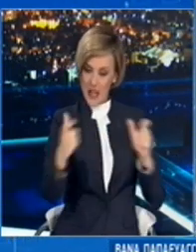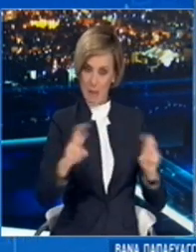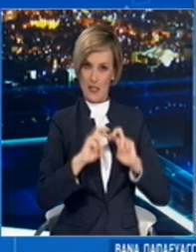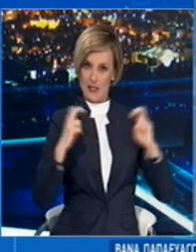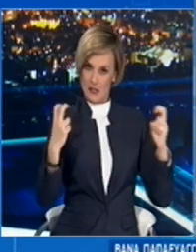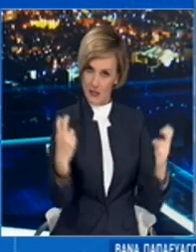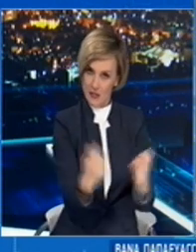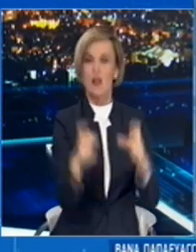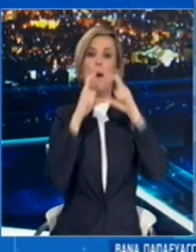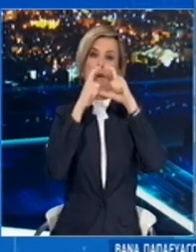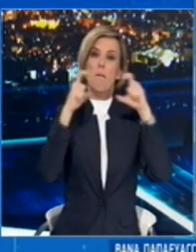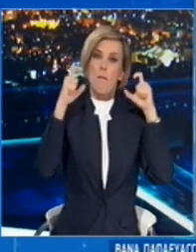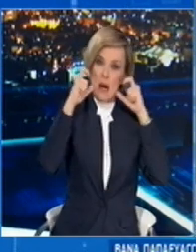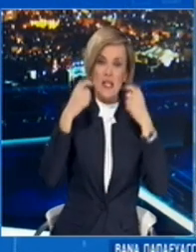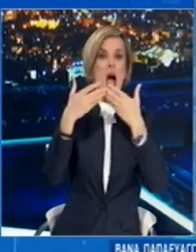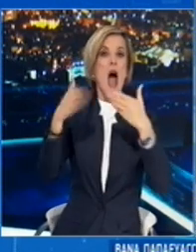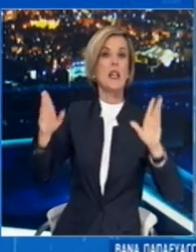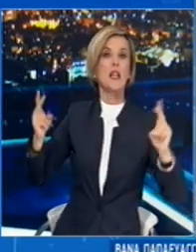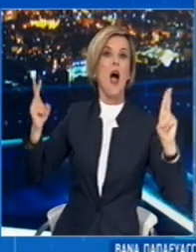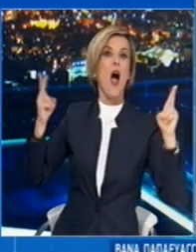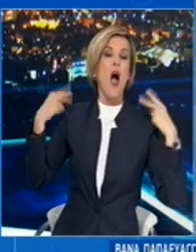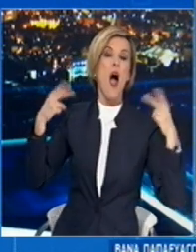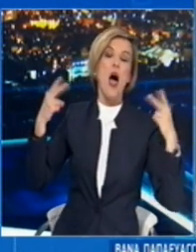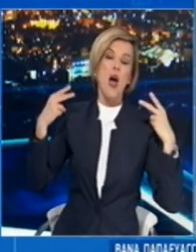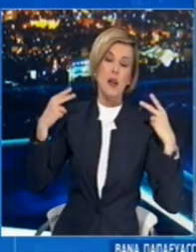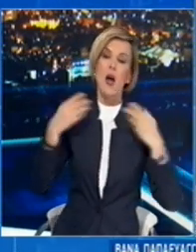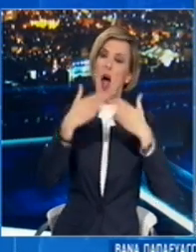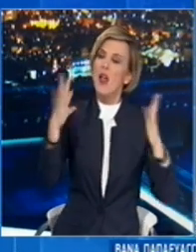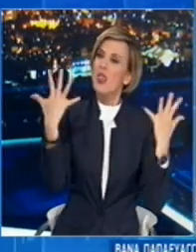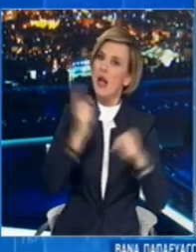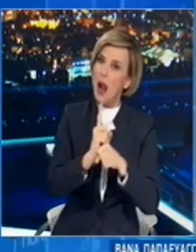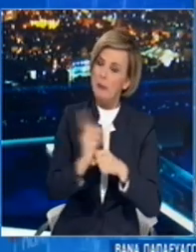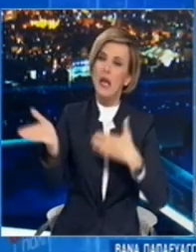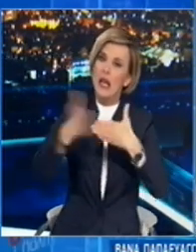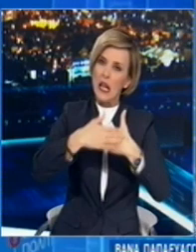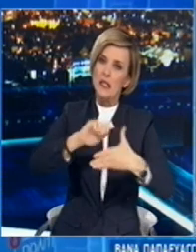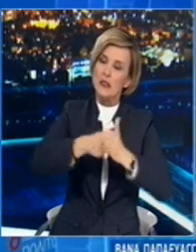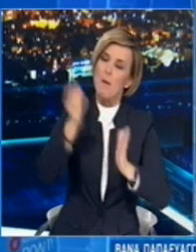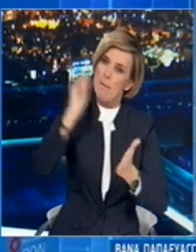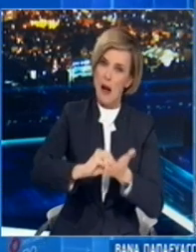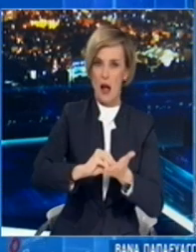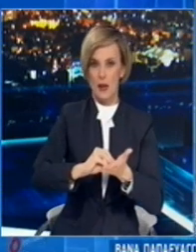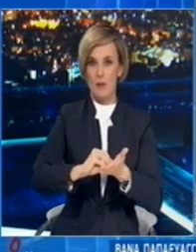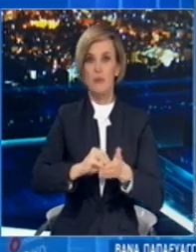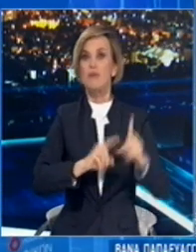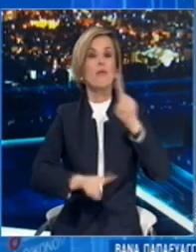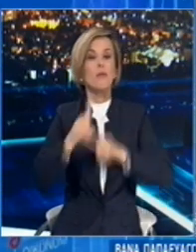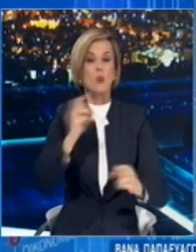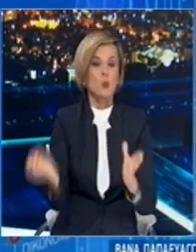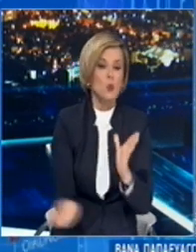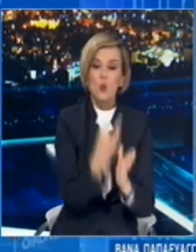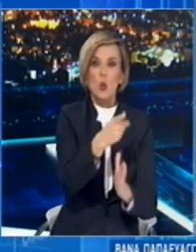και να φροντίζουμε τον αρισμό στους κλειστούς χώρους όσο πιο συχνά γίνεται. Η συνάντηση με άτομα που δεν κατοικούν στο ίδιο σπίτι